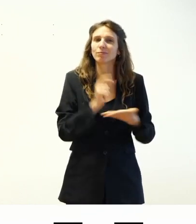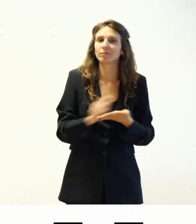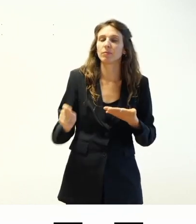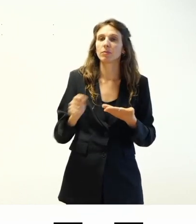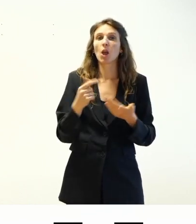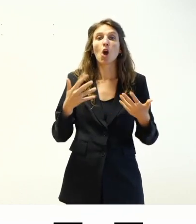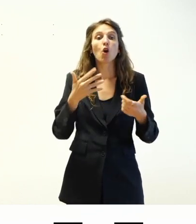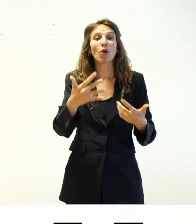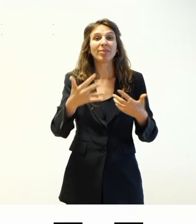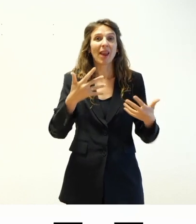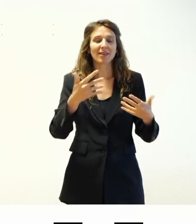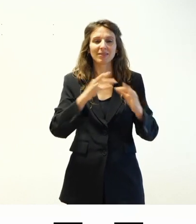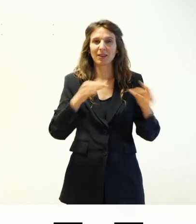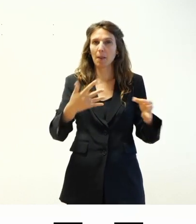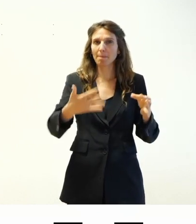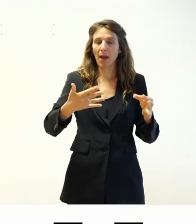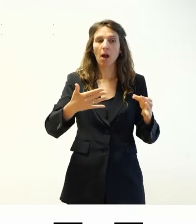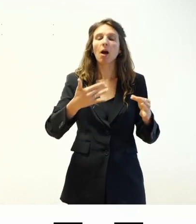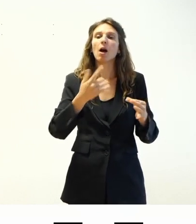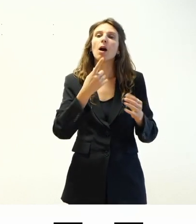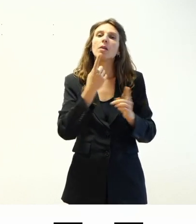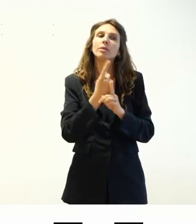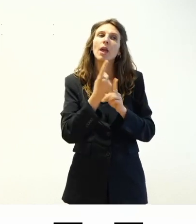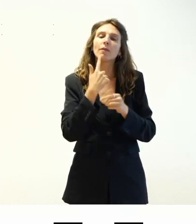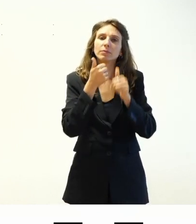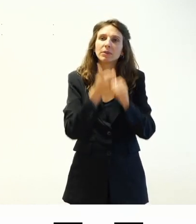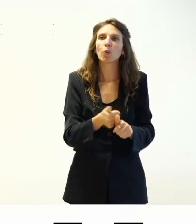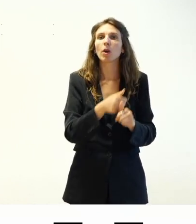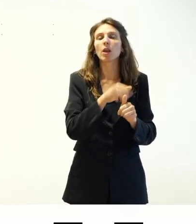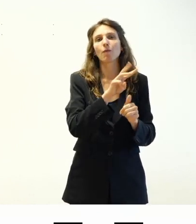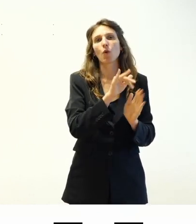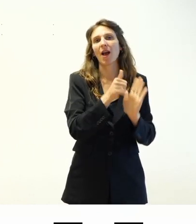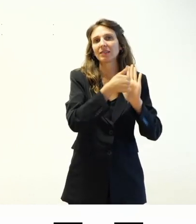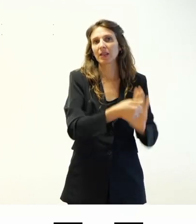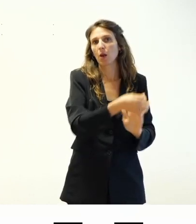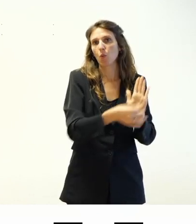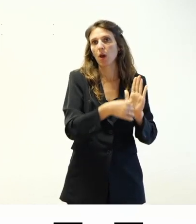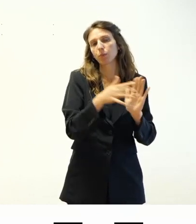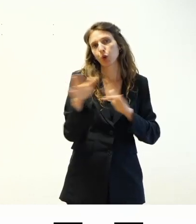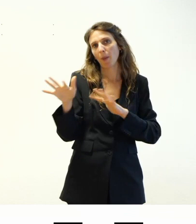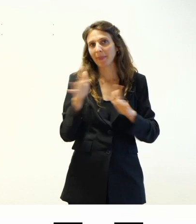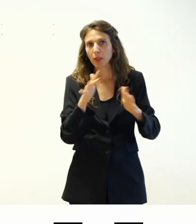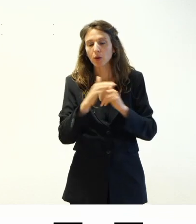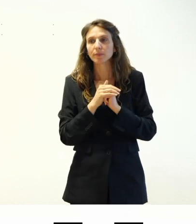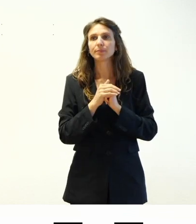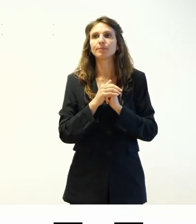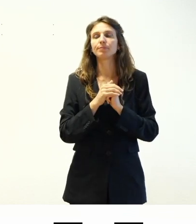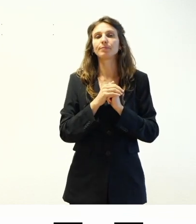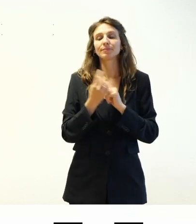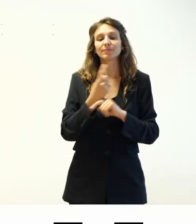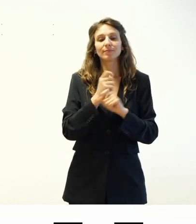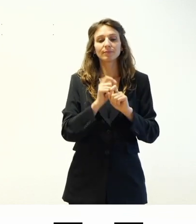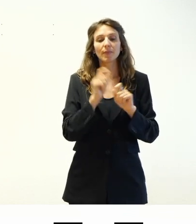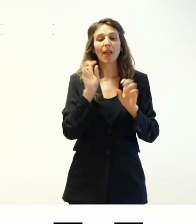sostanzialmente ci sono sono richiesti che rispettino i contrasti previsti dalle vcag più o meno le immagini